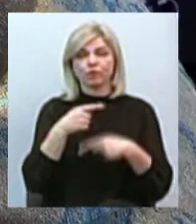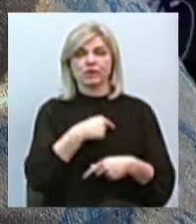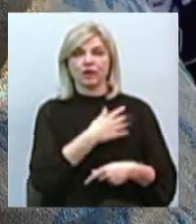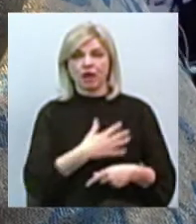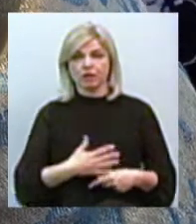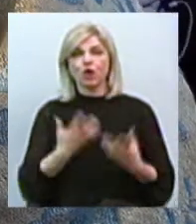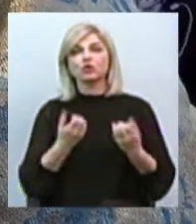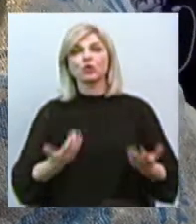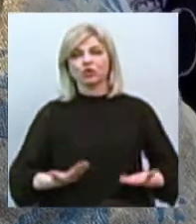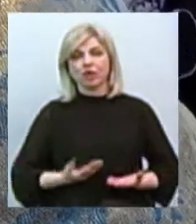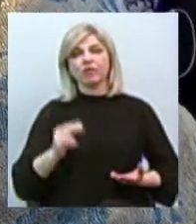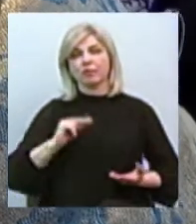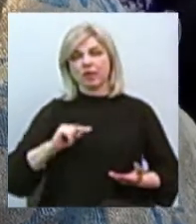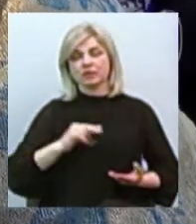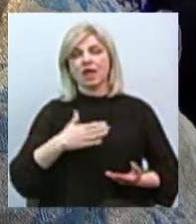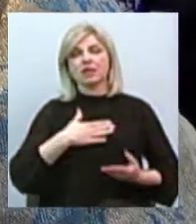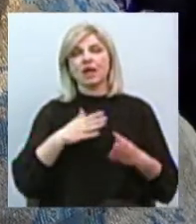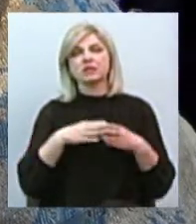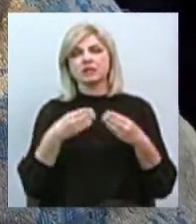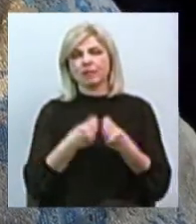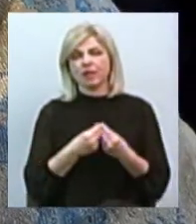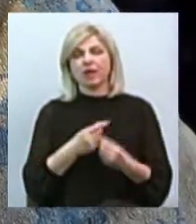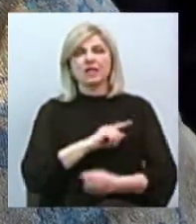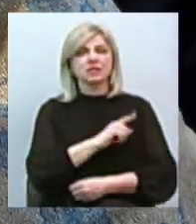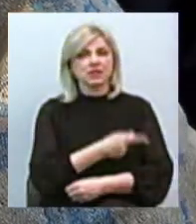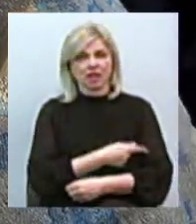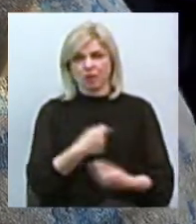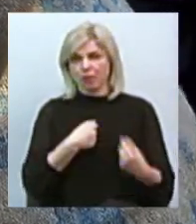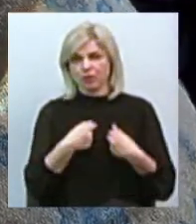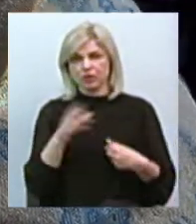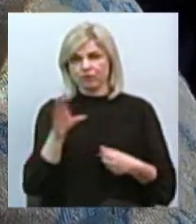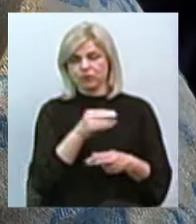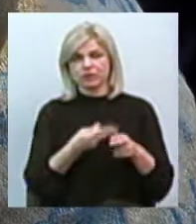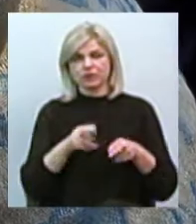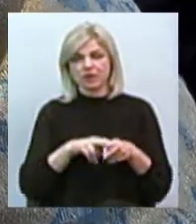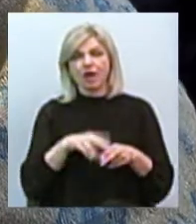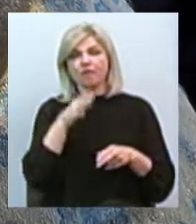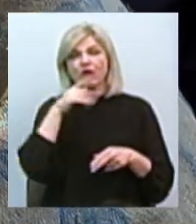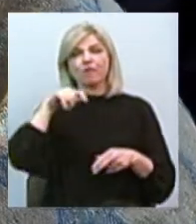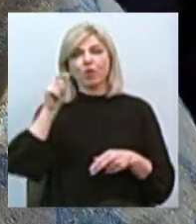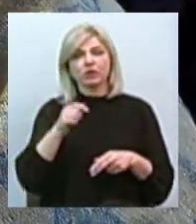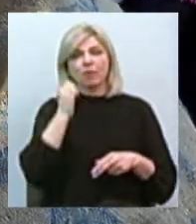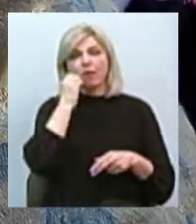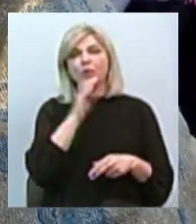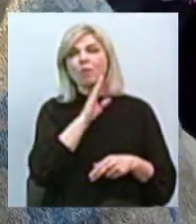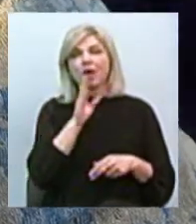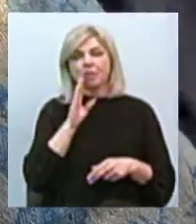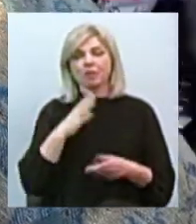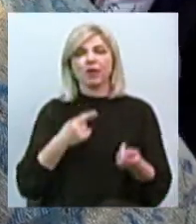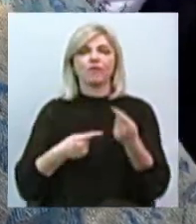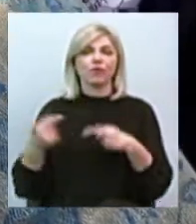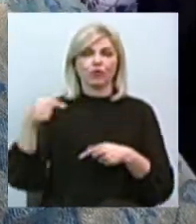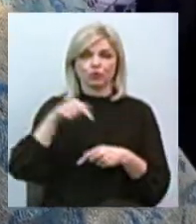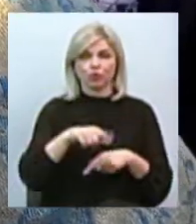працював. Так що нашої сім'ї сильно торкнулося все це. Під час війни бабуся, мама і я, ми евакуювалися в рідне місто